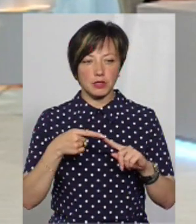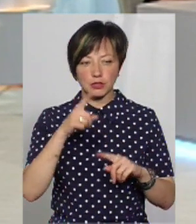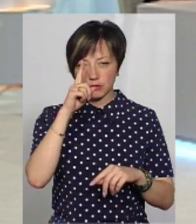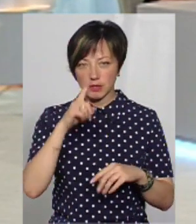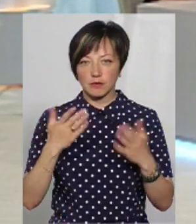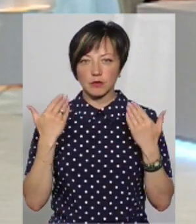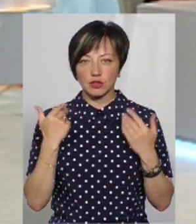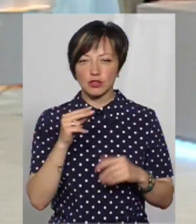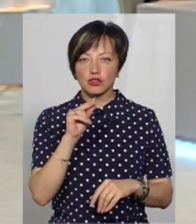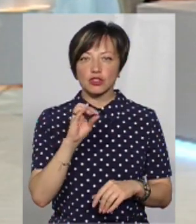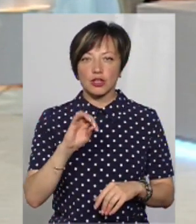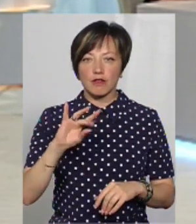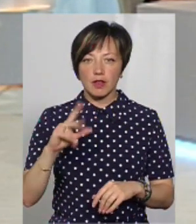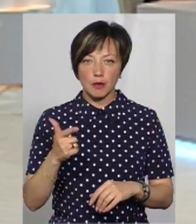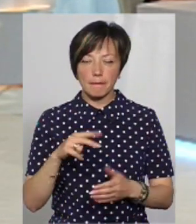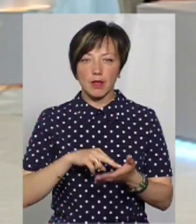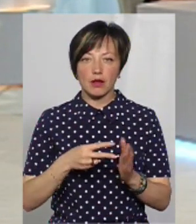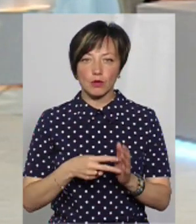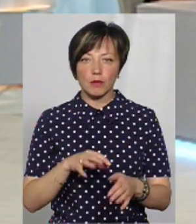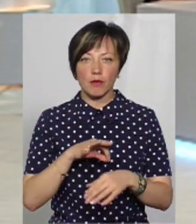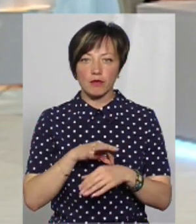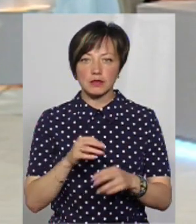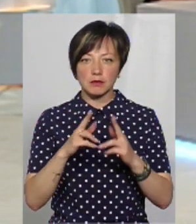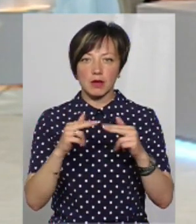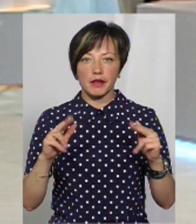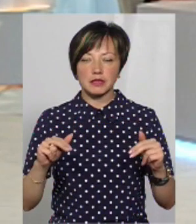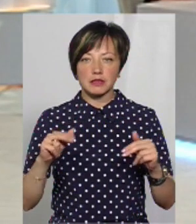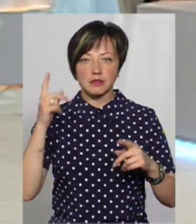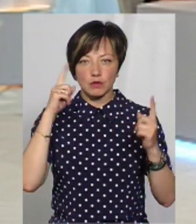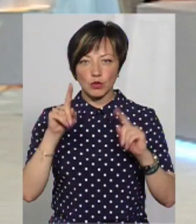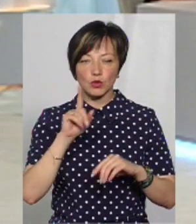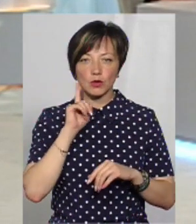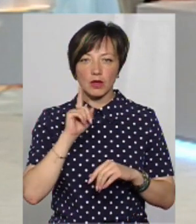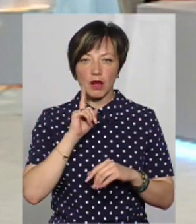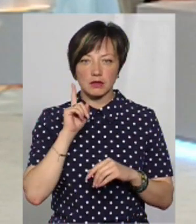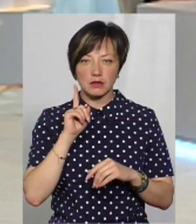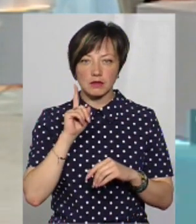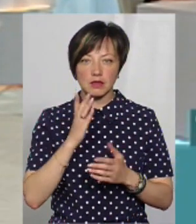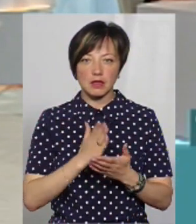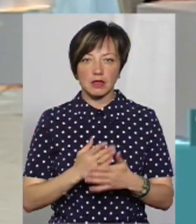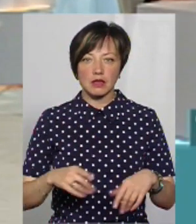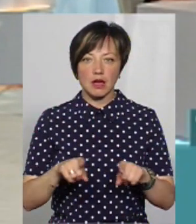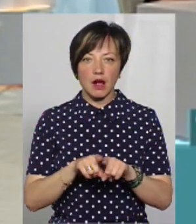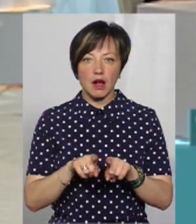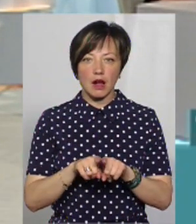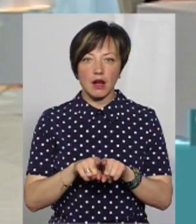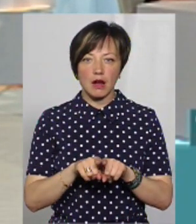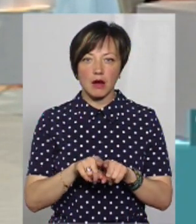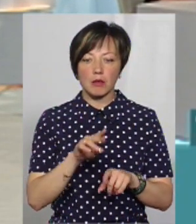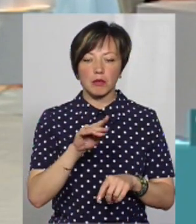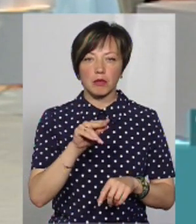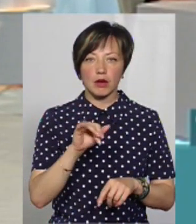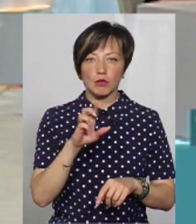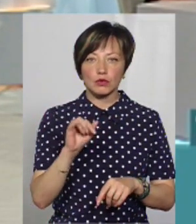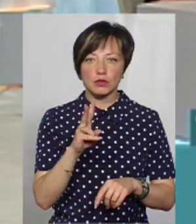відпочинку, червень, плануємо провести в Палаці творчості і юнацтва є така Прибузька Республіка.